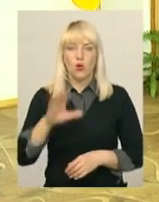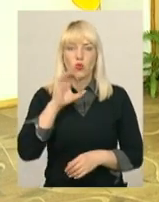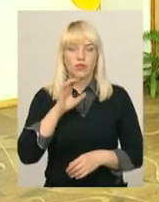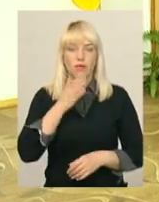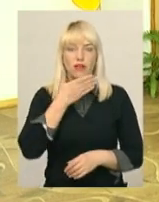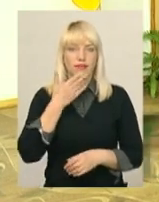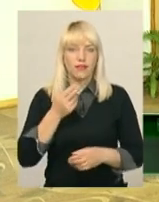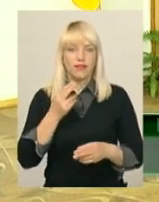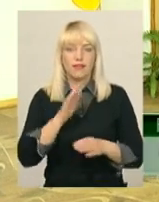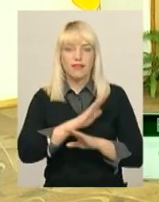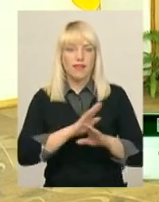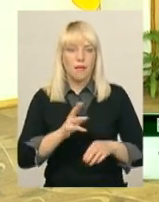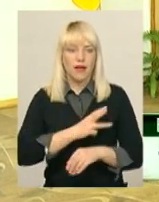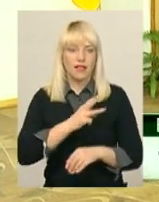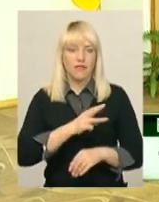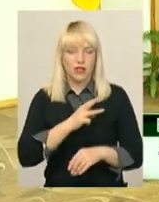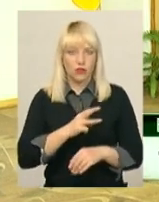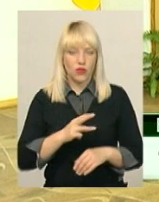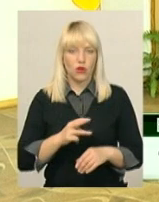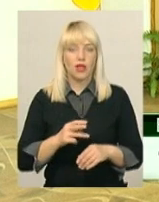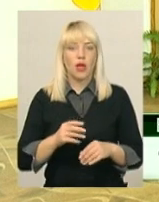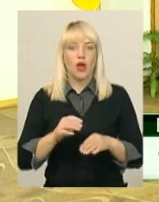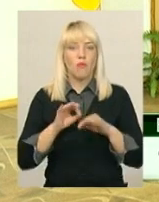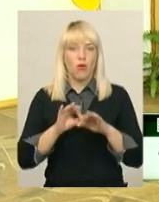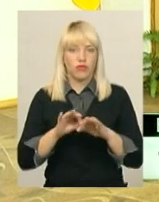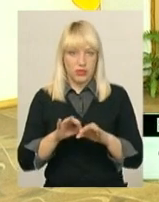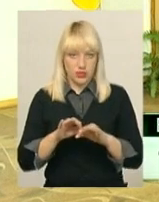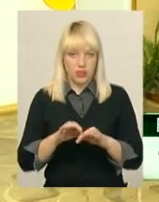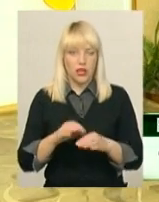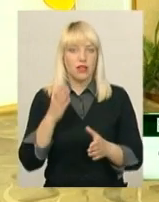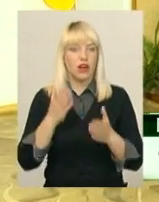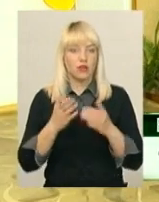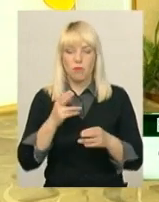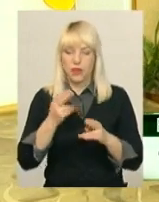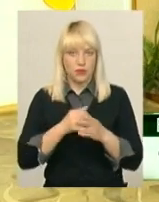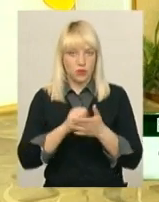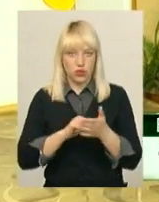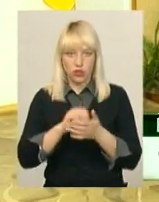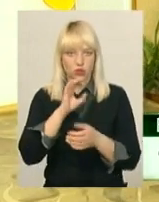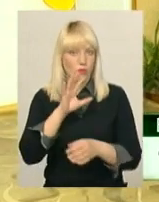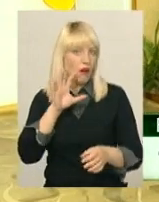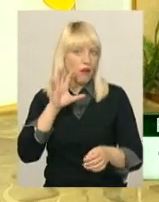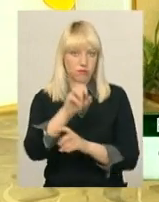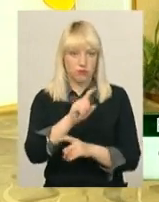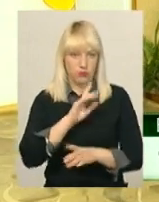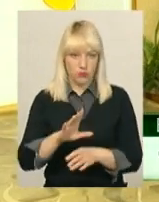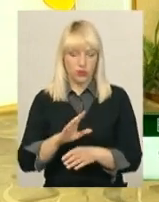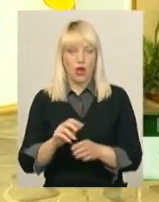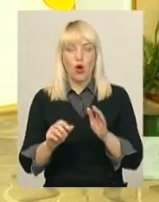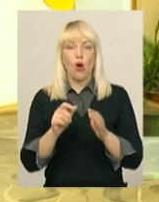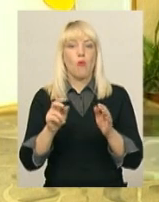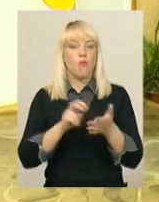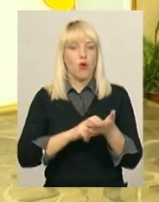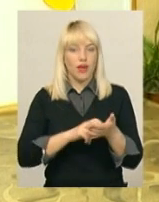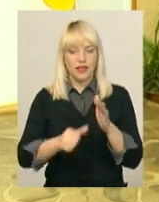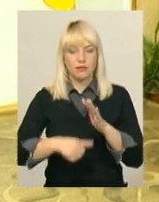поведінки. Без причини вона не вкусить, не кинеться на людину. Боятись безпритульних собак